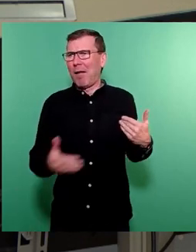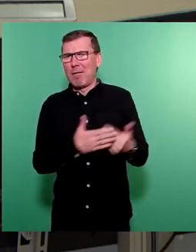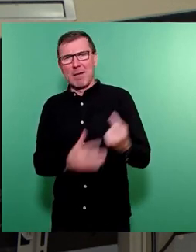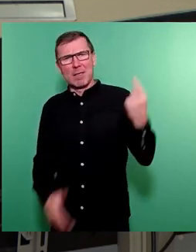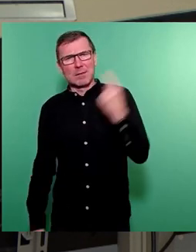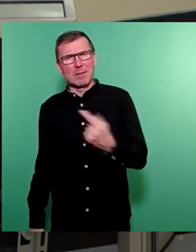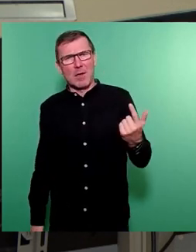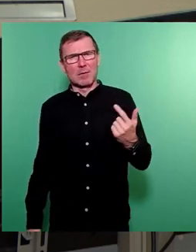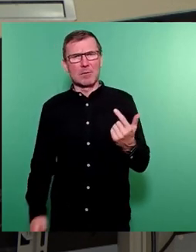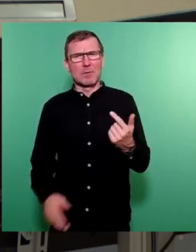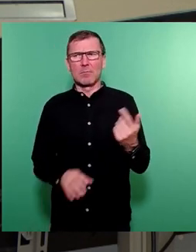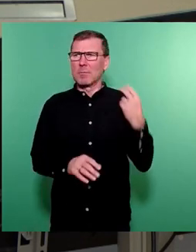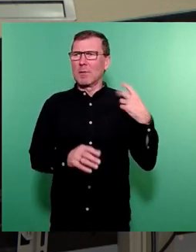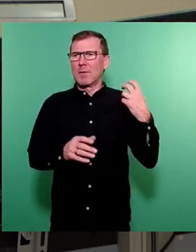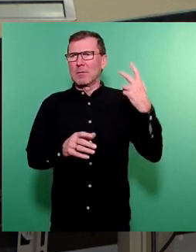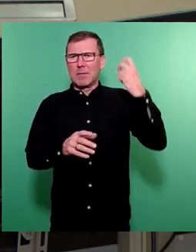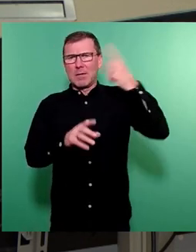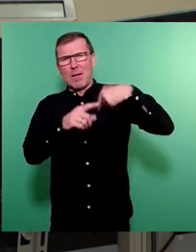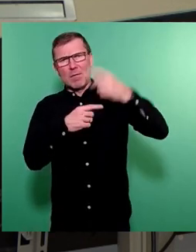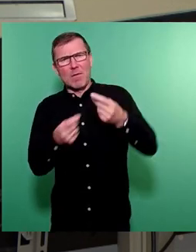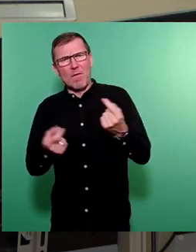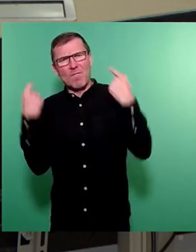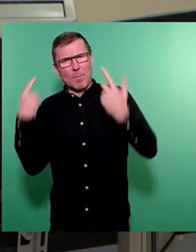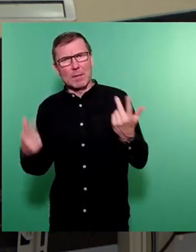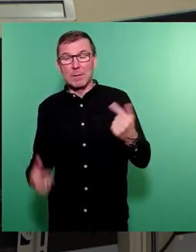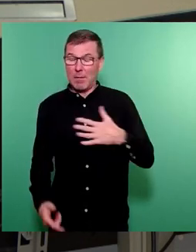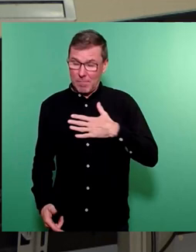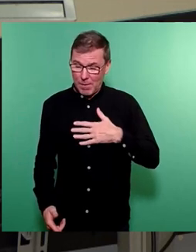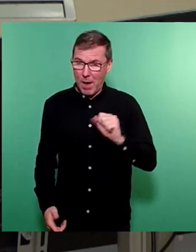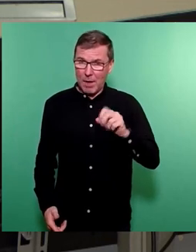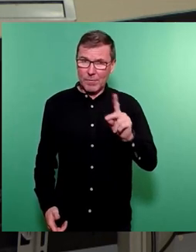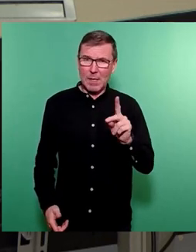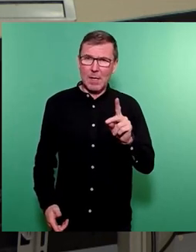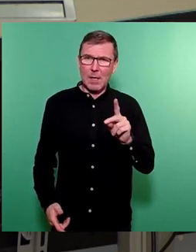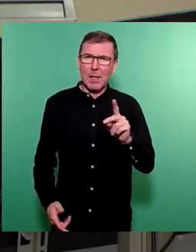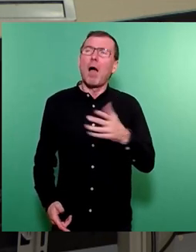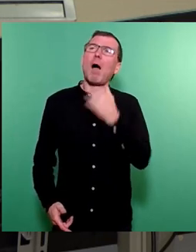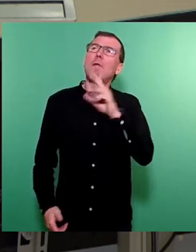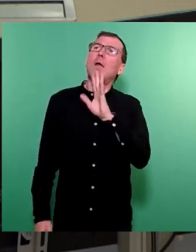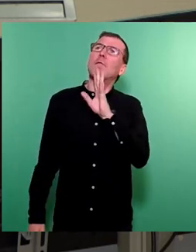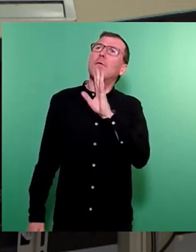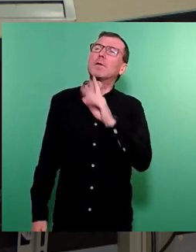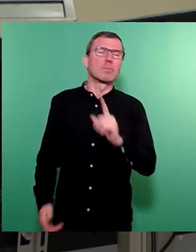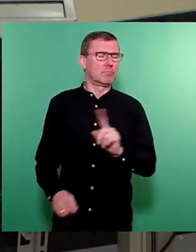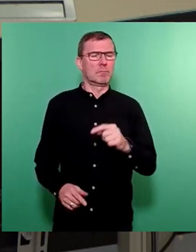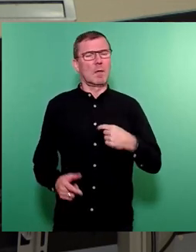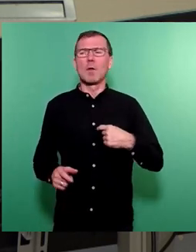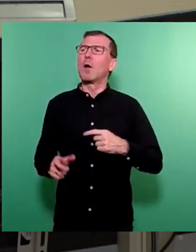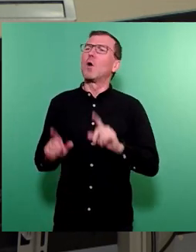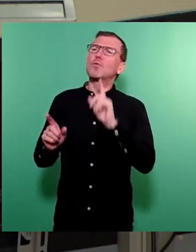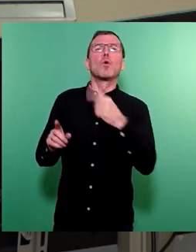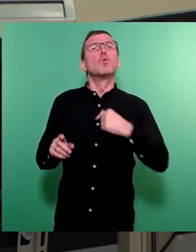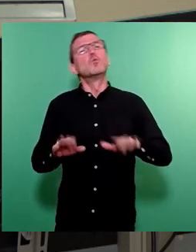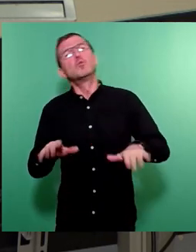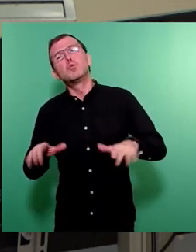kann schon sagen Jahrzehnten, versäumt hat? Wir als AfD belassen es nicht bei warmen Worten. Wir beschränken uns nicht auf die Beschwichtigung